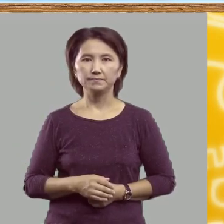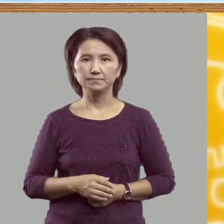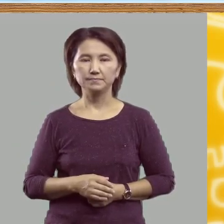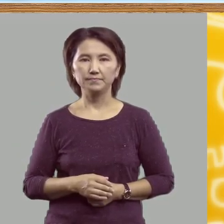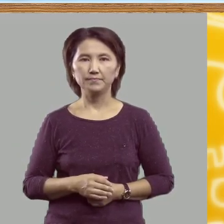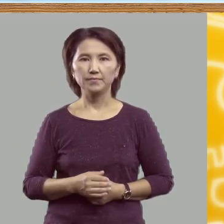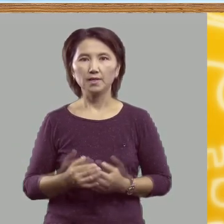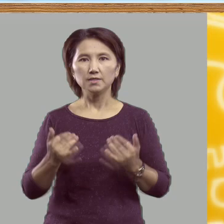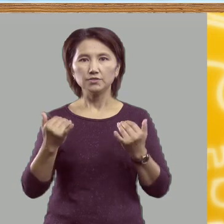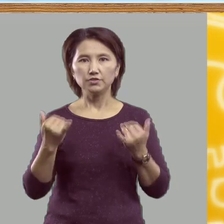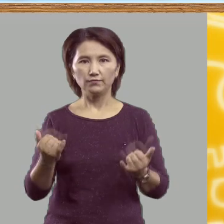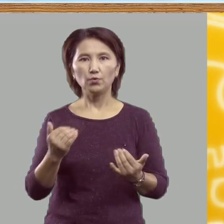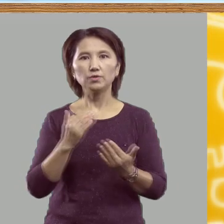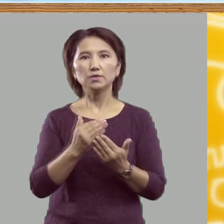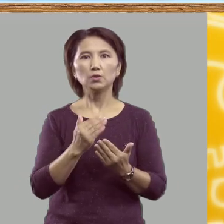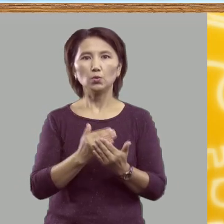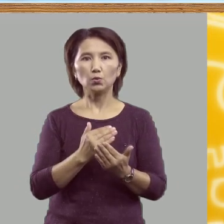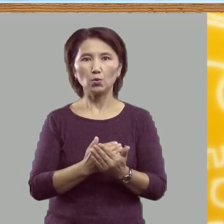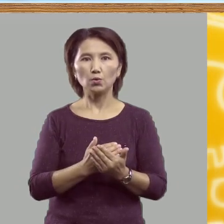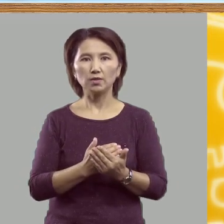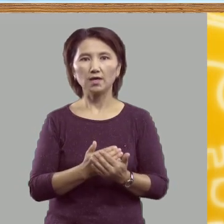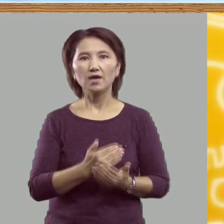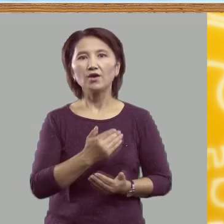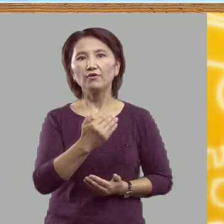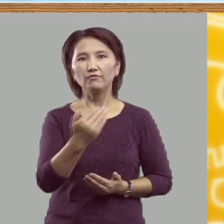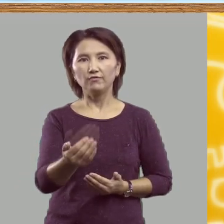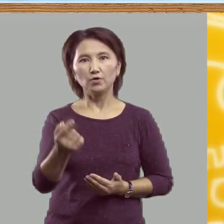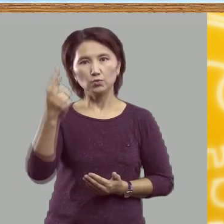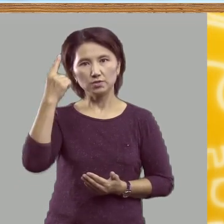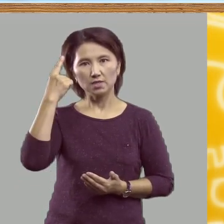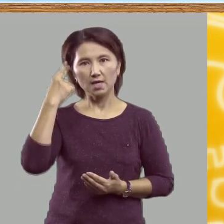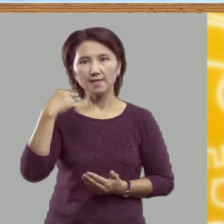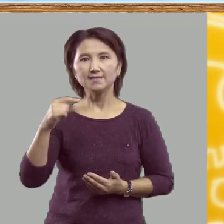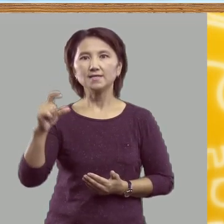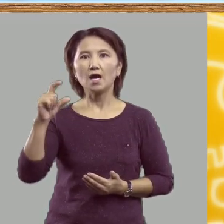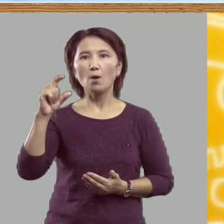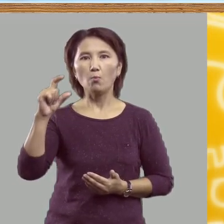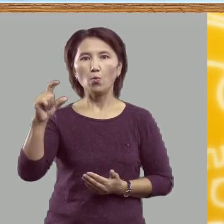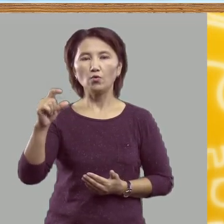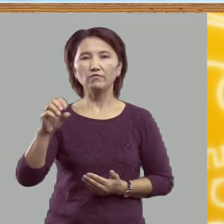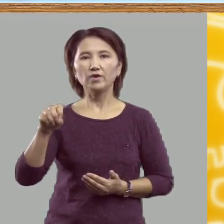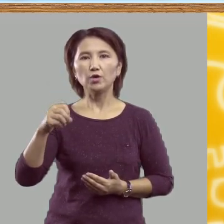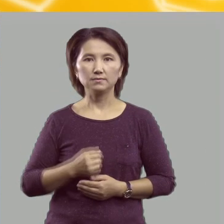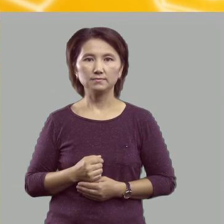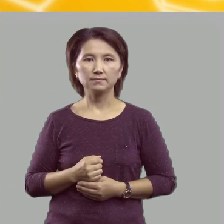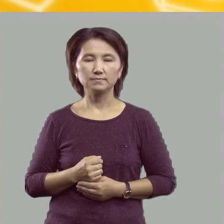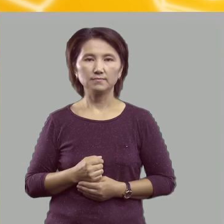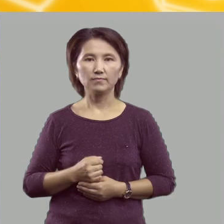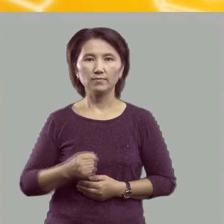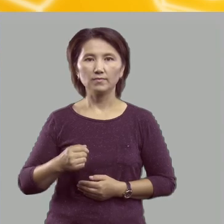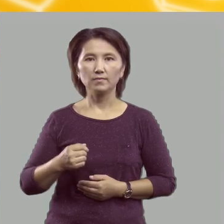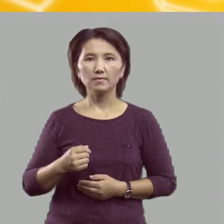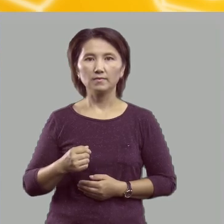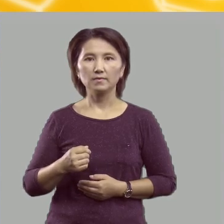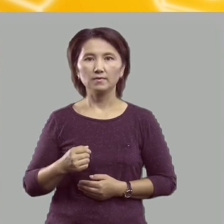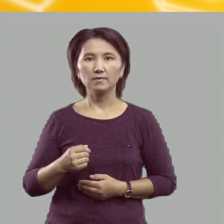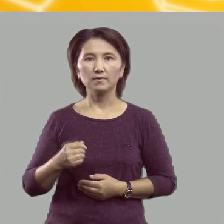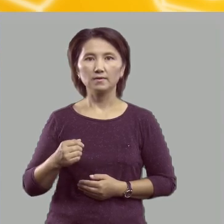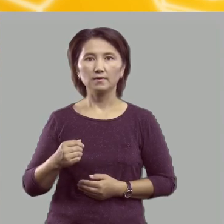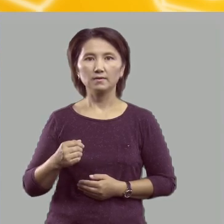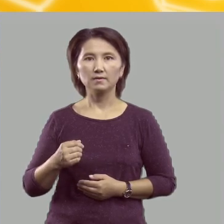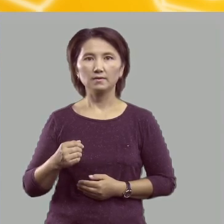Сегодня на уроке вы узнаете о букве Ё и звуках,